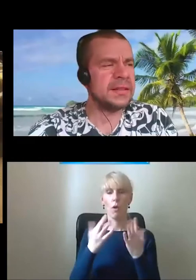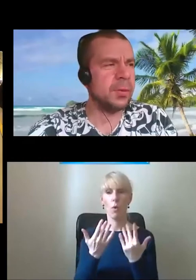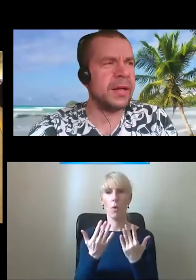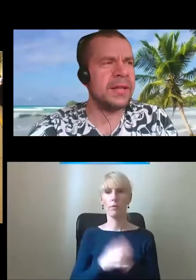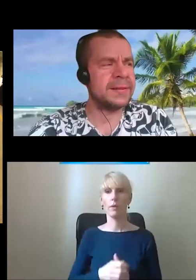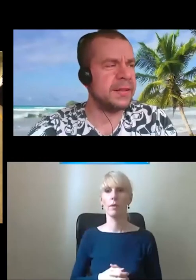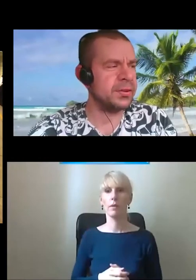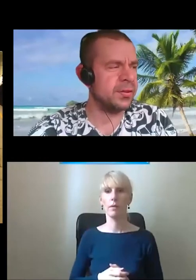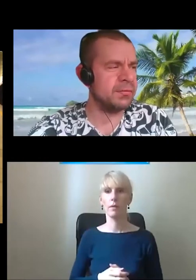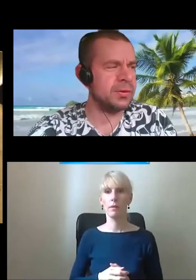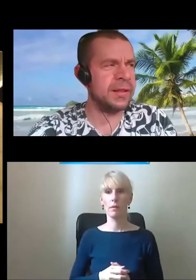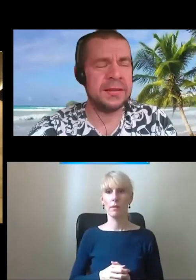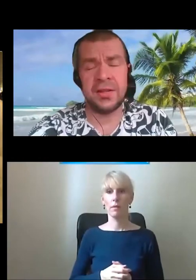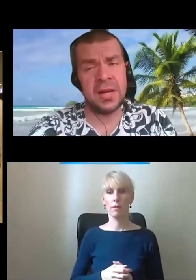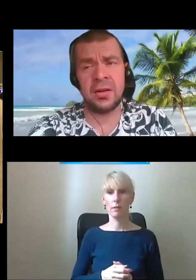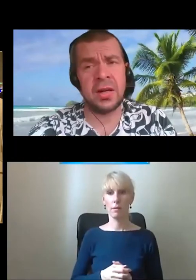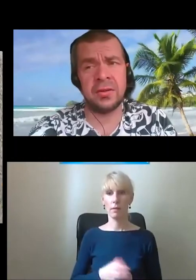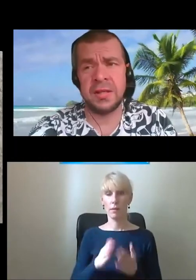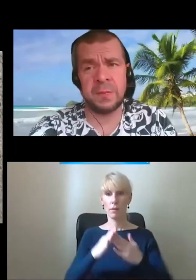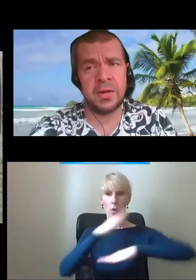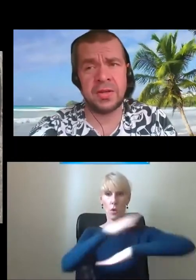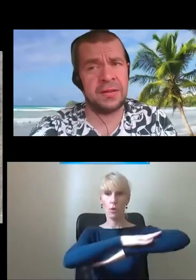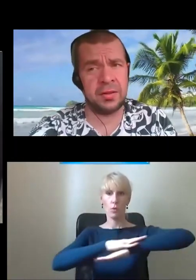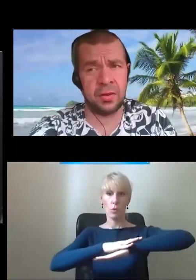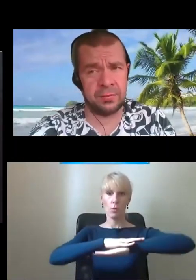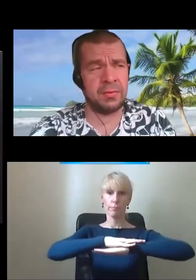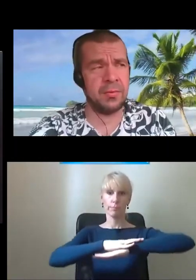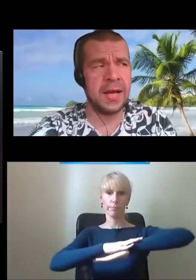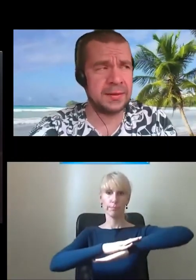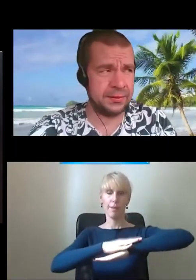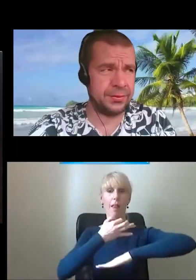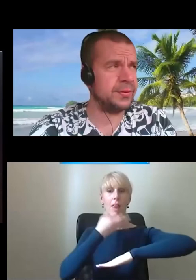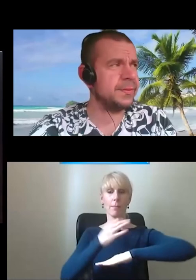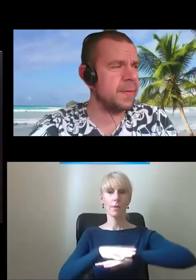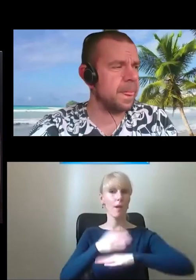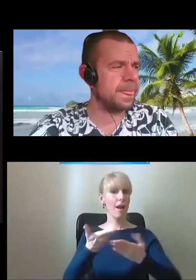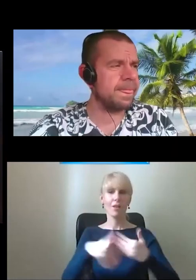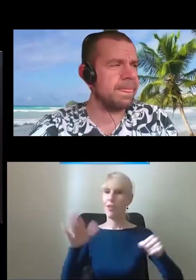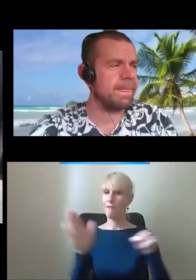Więc ta pochylnia jest nieco delikatniejsza, ale ona ciągle nie spełnia żadnych norm, żeby była jasna.